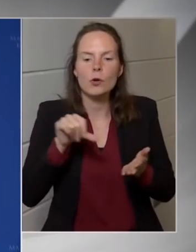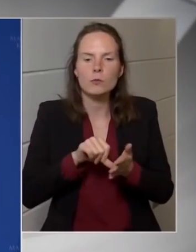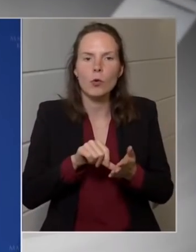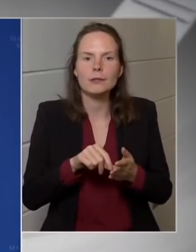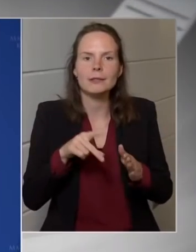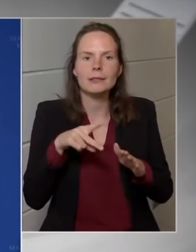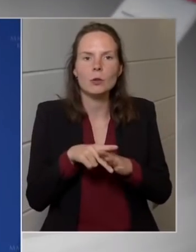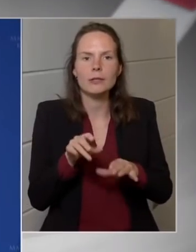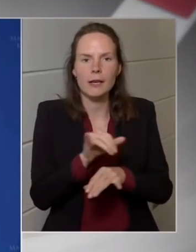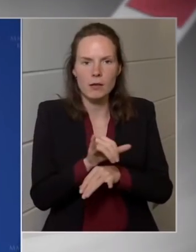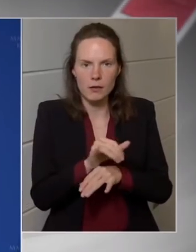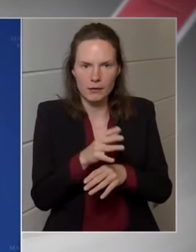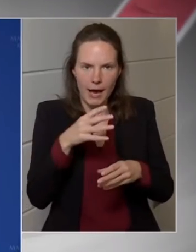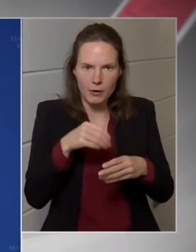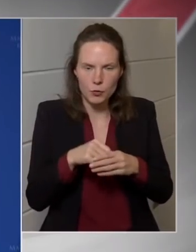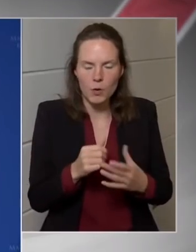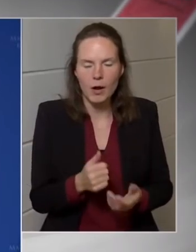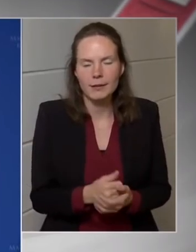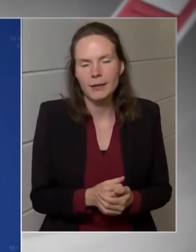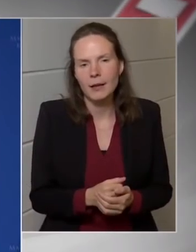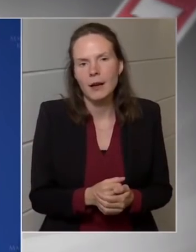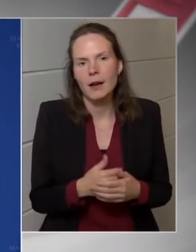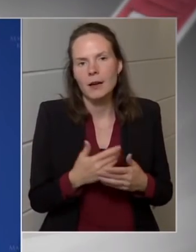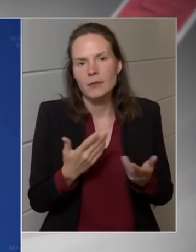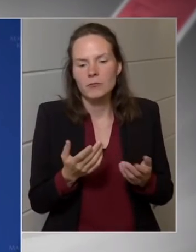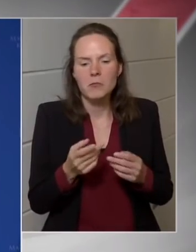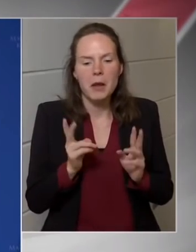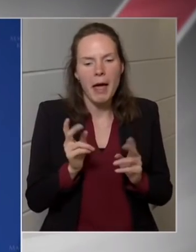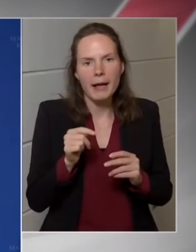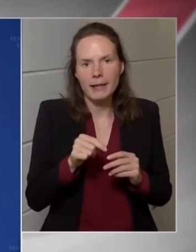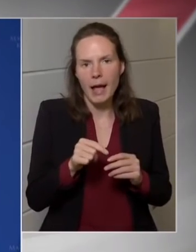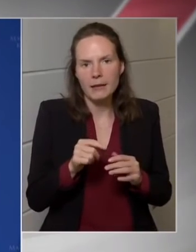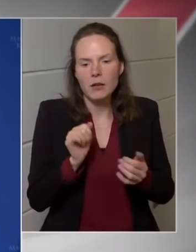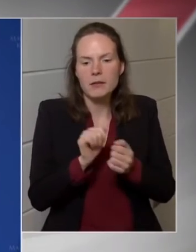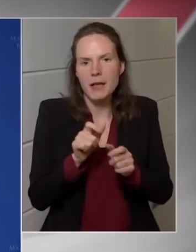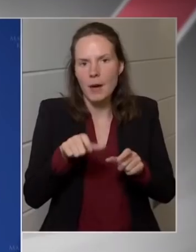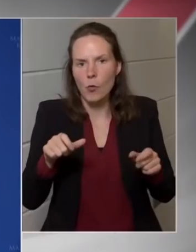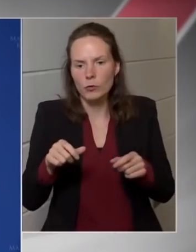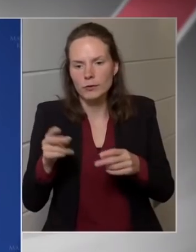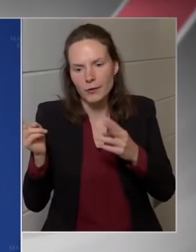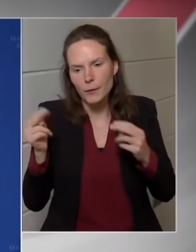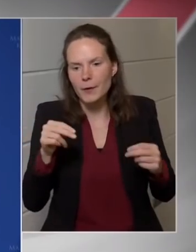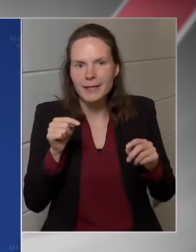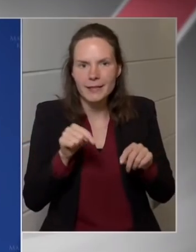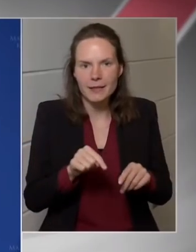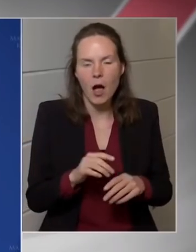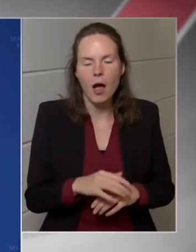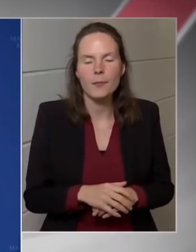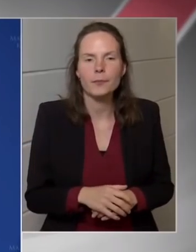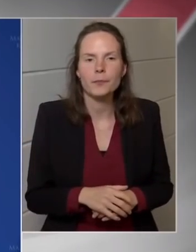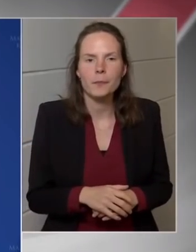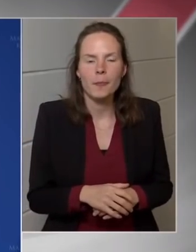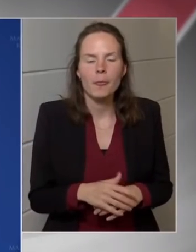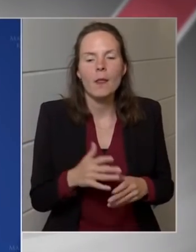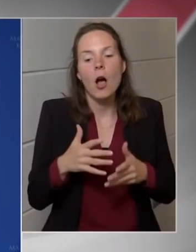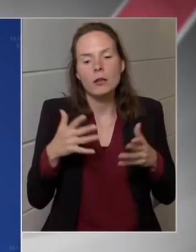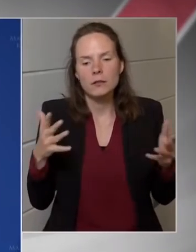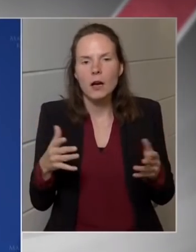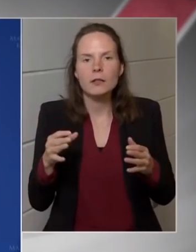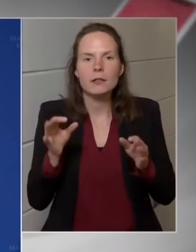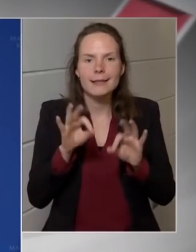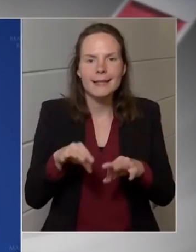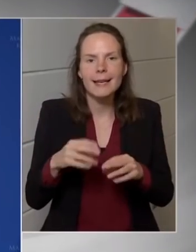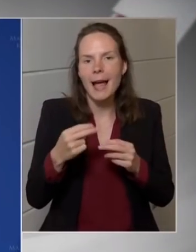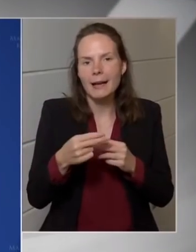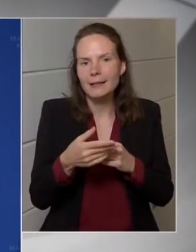legfeljebb az ehhez a számhoz való visszatérést jelenti, és néhány száz fős csak az eltérés, de ez most a központi közigazgatás. A nagyobb cégeknél